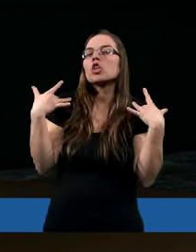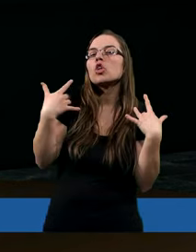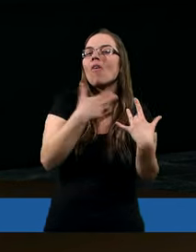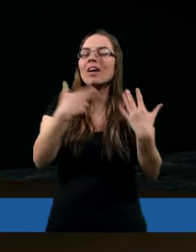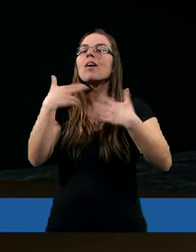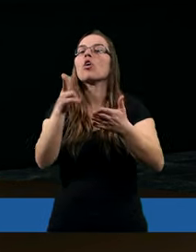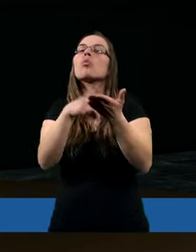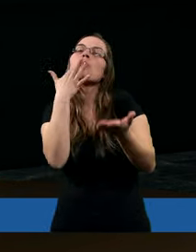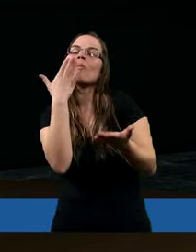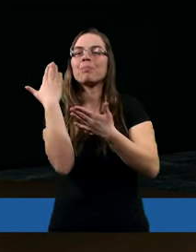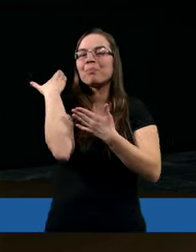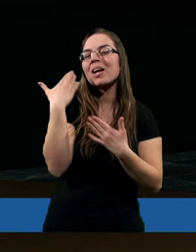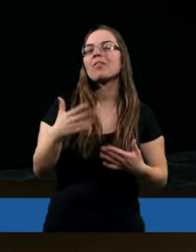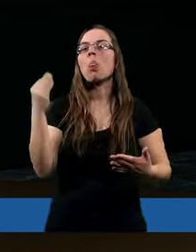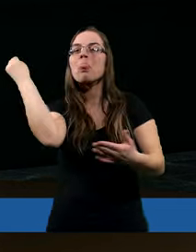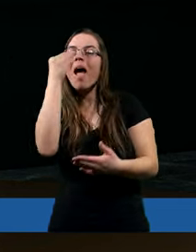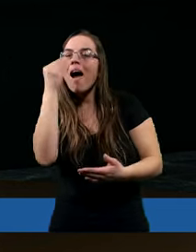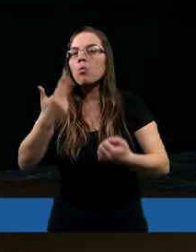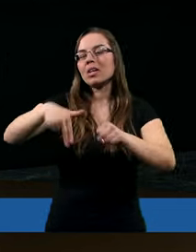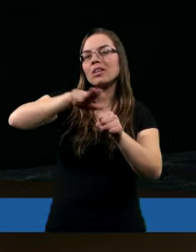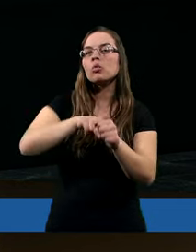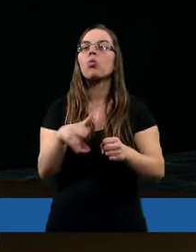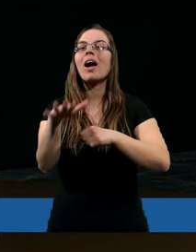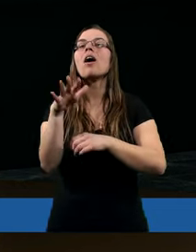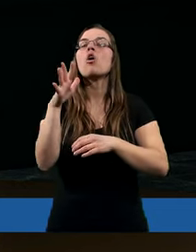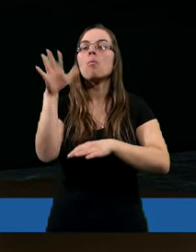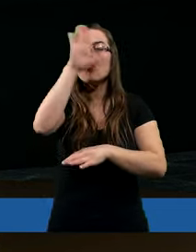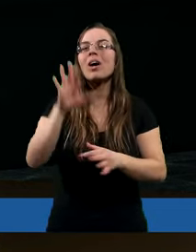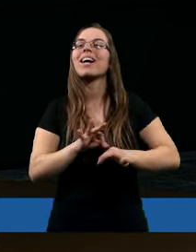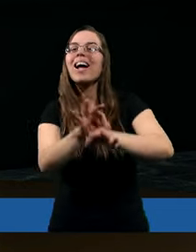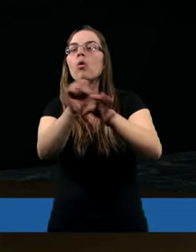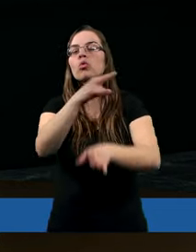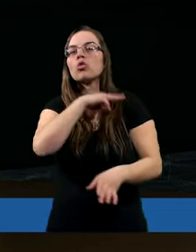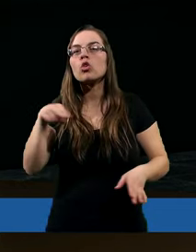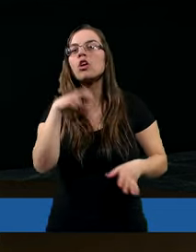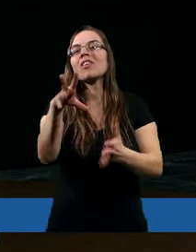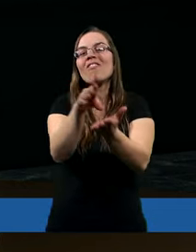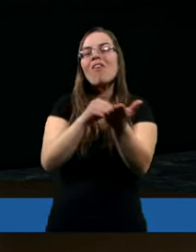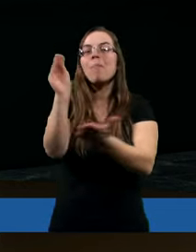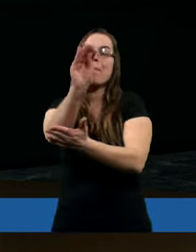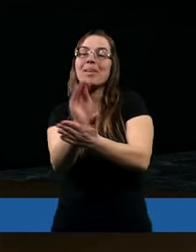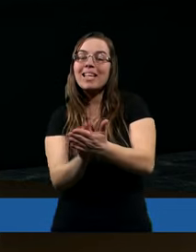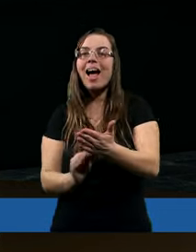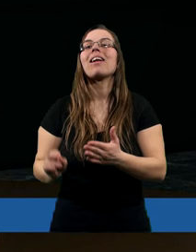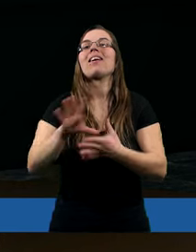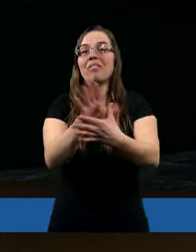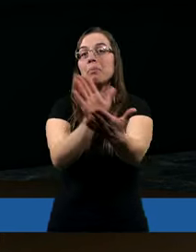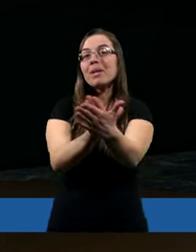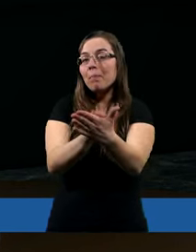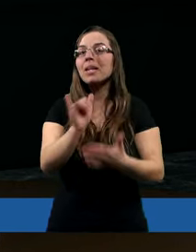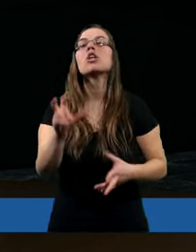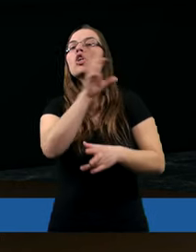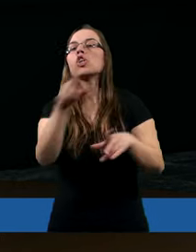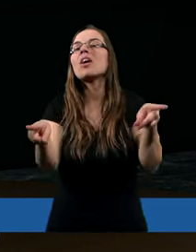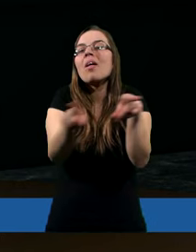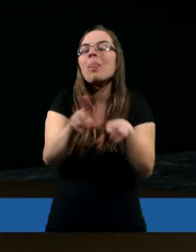mówiliśmy przed chwilą. To nauki, które Bóg kieruje do nas. Czy to w formie pisanej w Biblii,